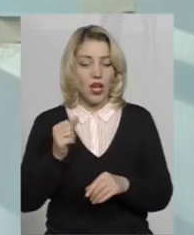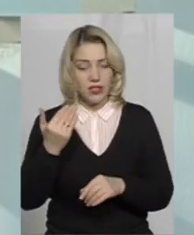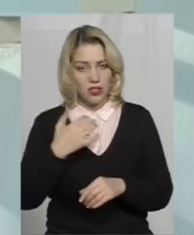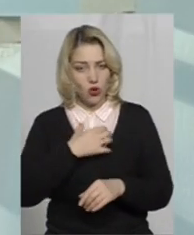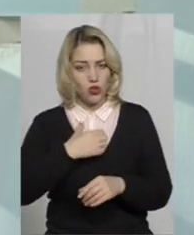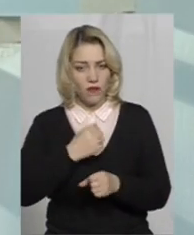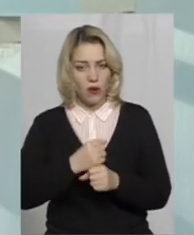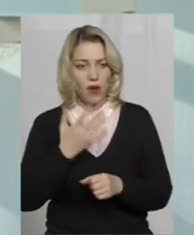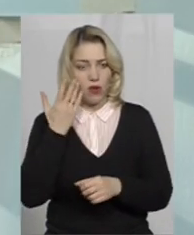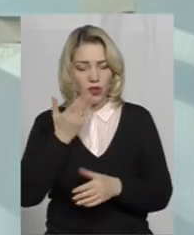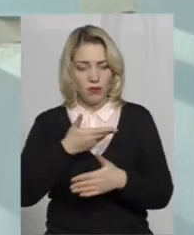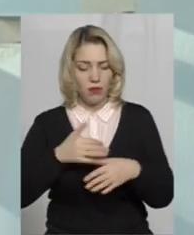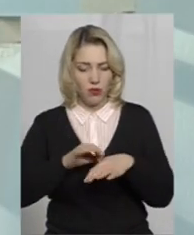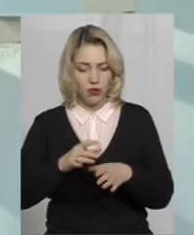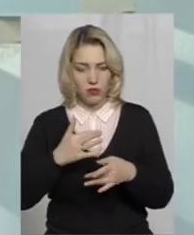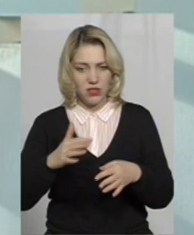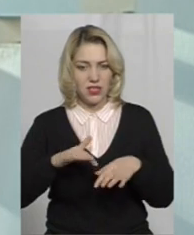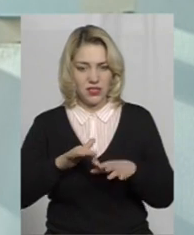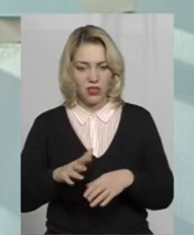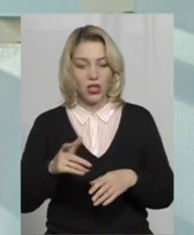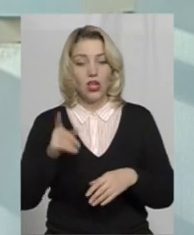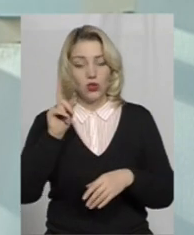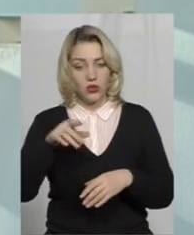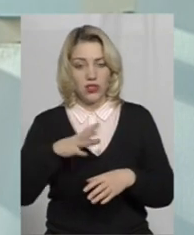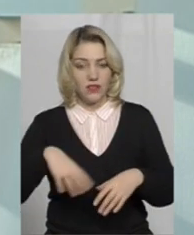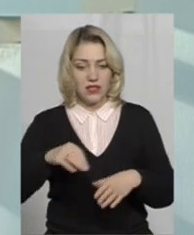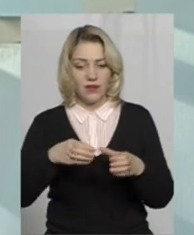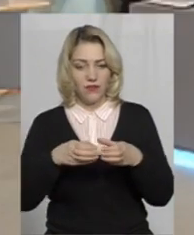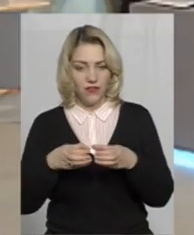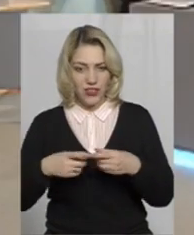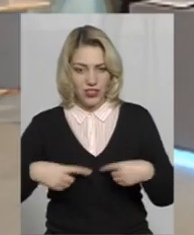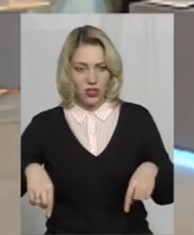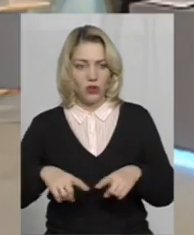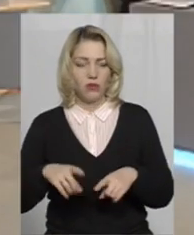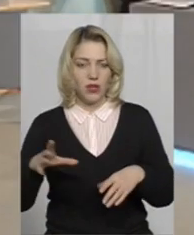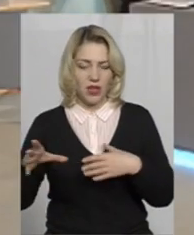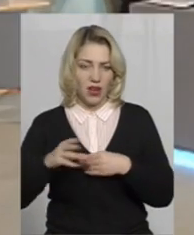коли ми проводимо різні заходи, то ми тоді всім відділом, всі разом долучаємося до них.